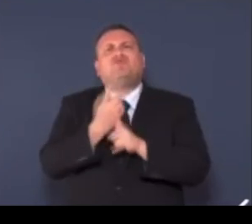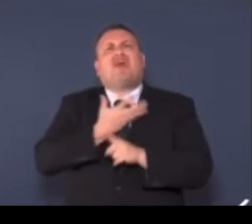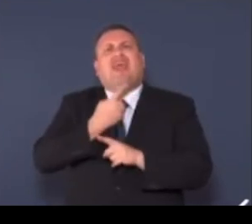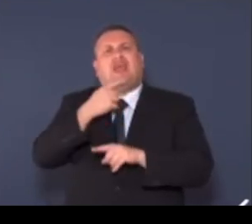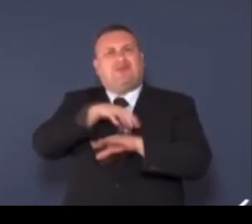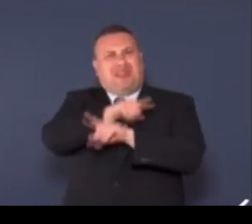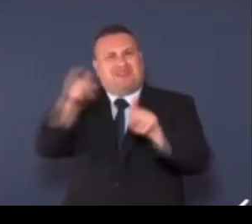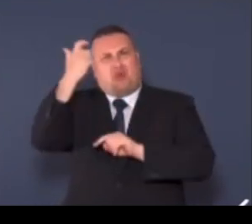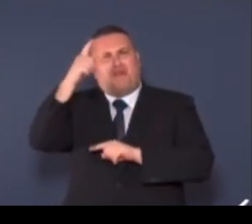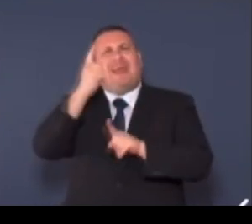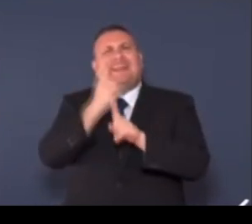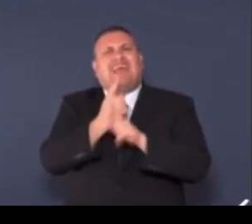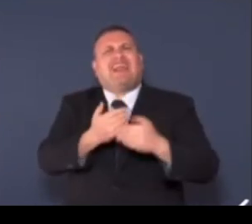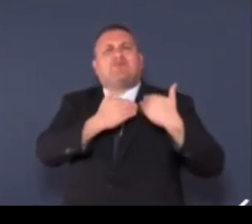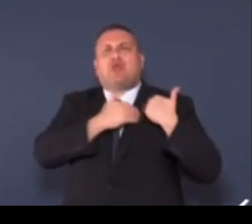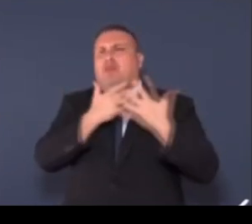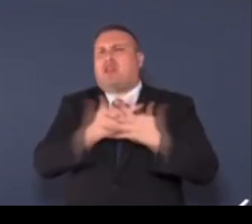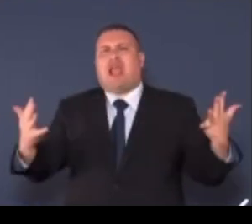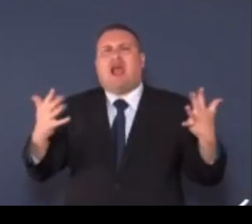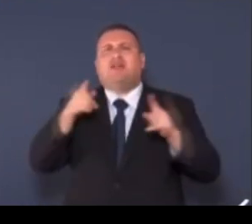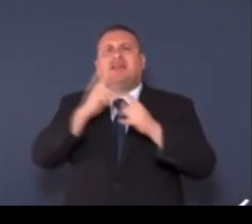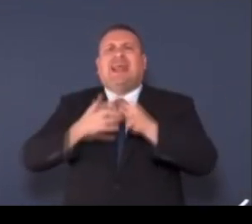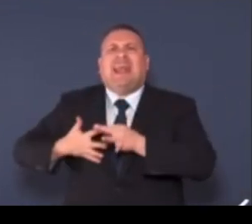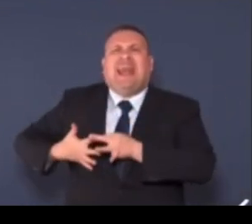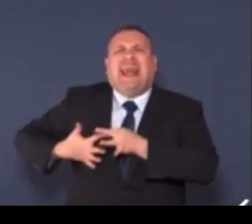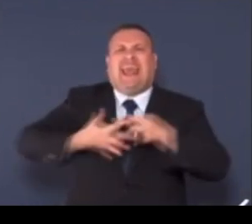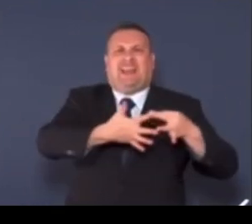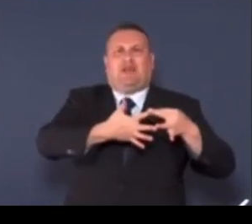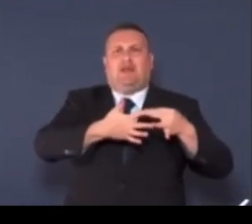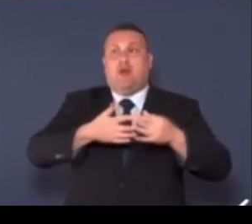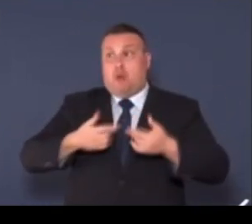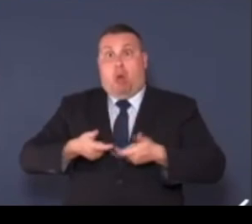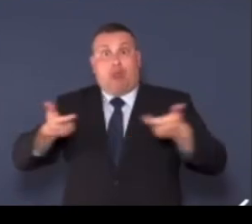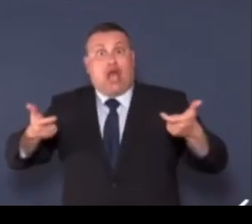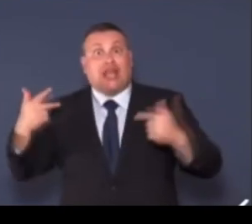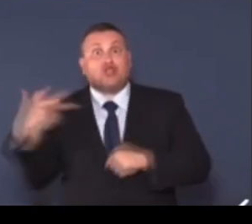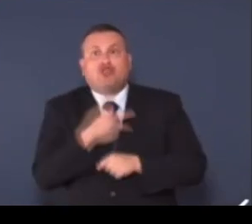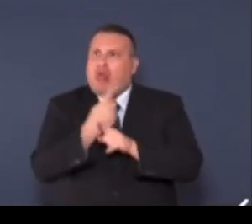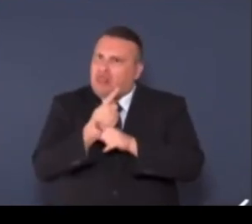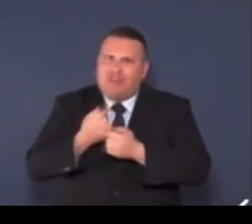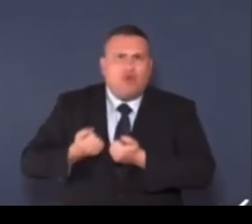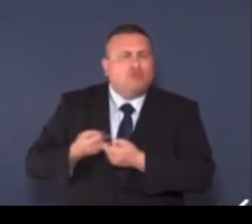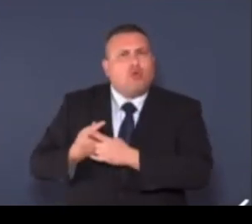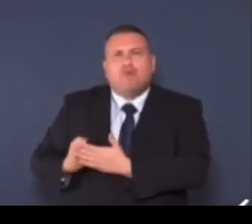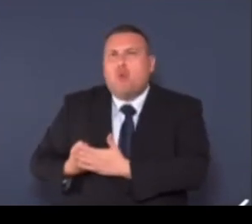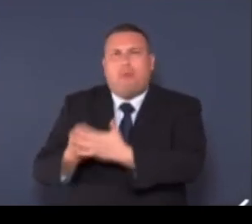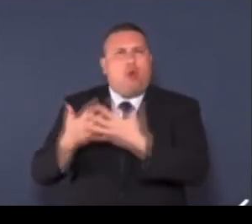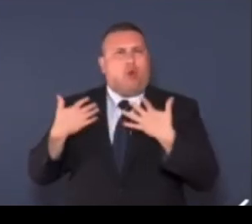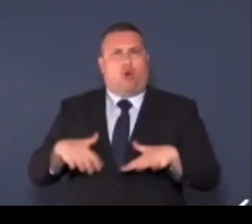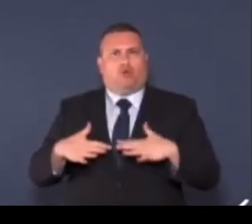Essere sempre di più leader anche nel progresso sociale, perché solo con l'impegno di tutti si può cambiare